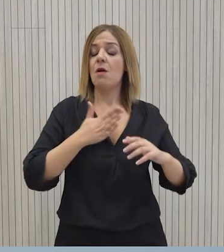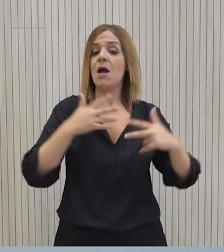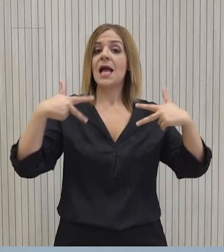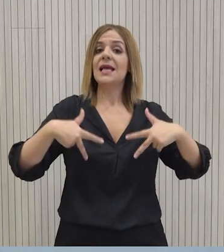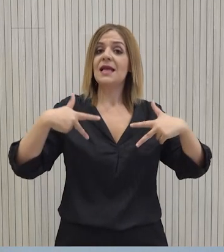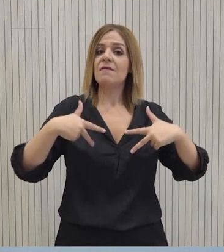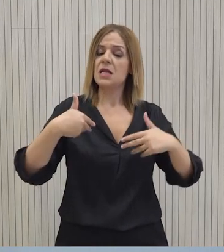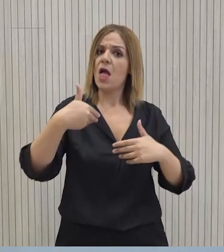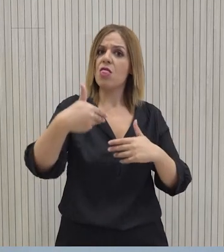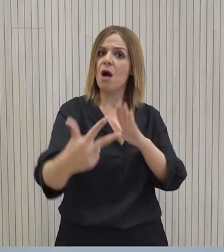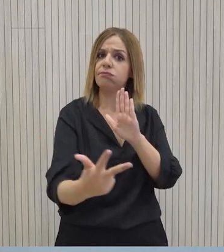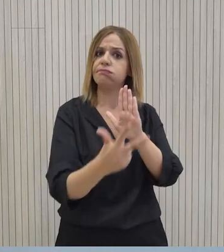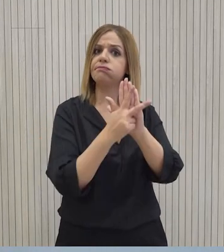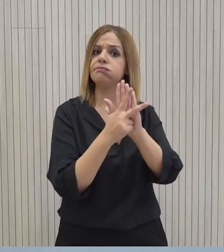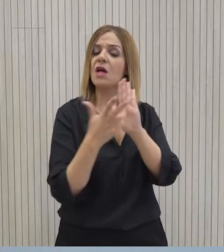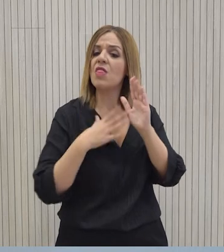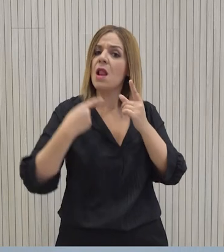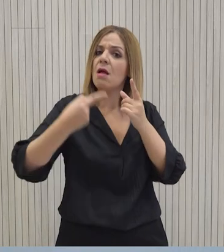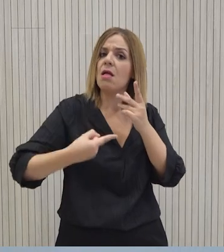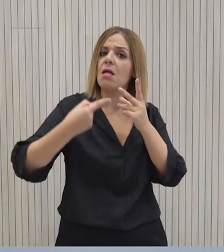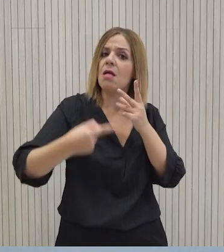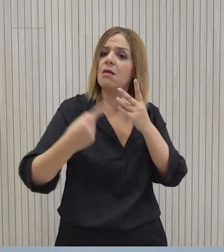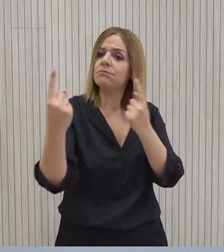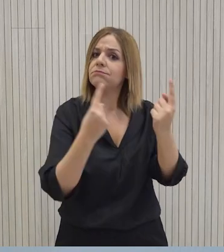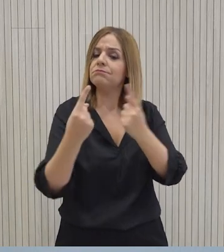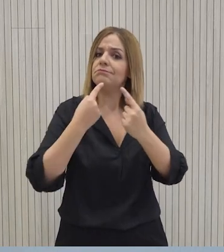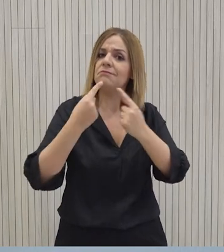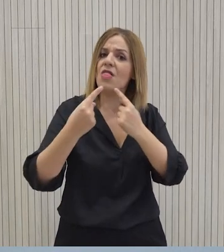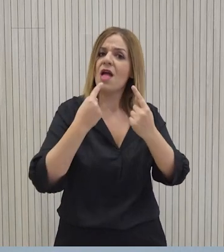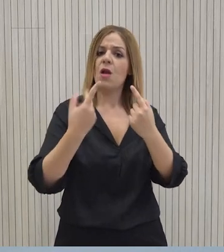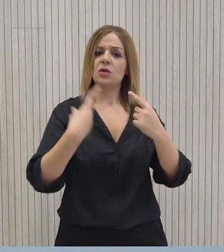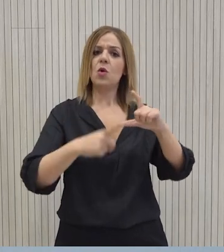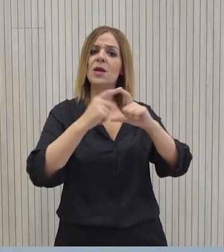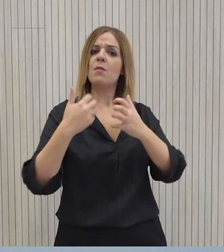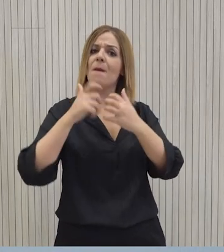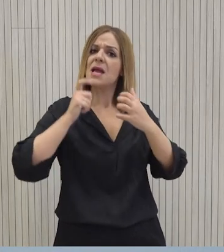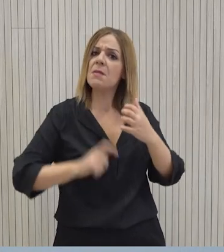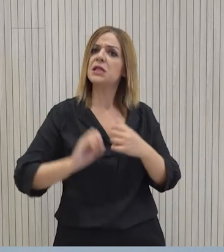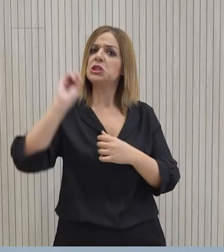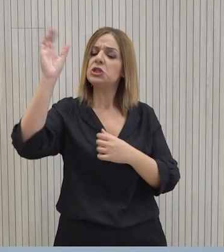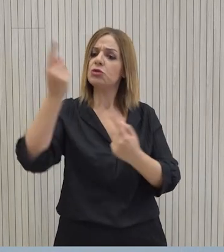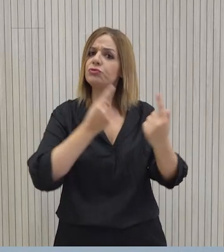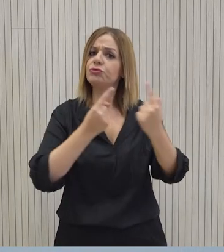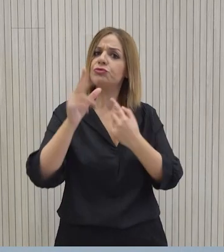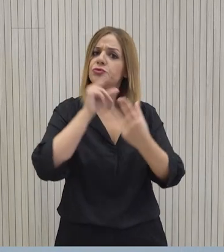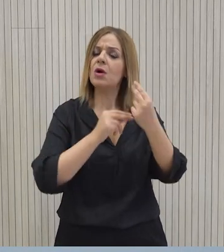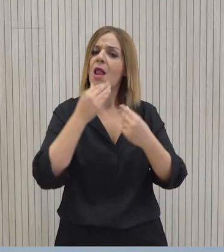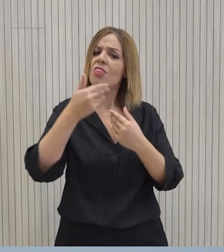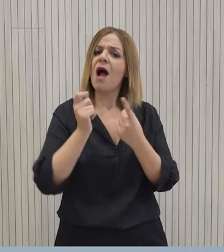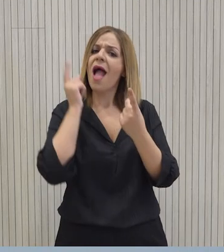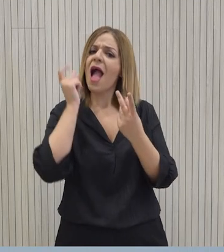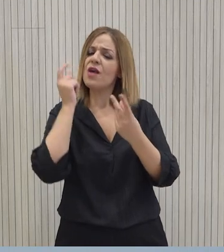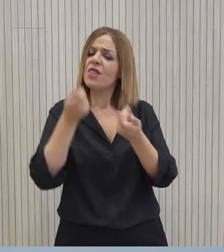θα θεσμοθετήσει αυτόν τον διάλογο με τους ξένους επενδυτές όπως επίσης και με Κύπρους επιχειρηματίες μέσω διοργάνωσης